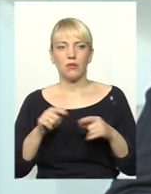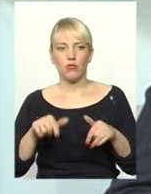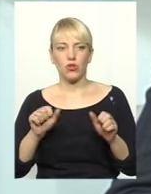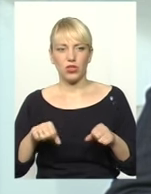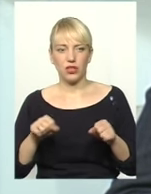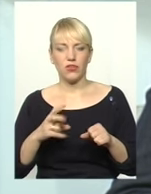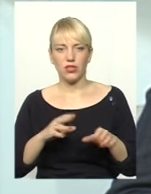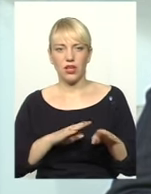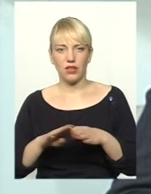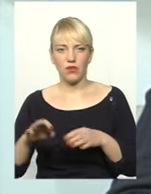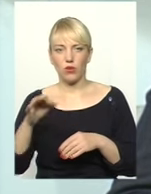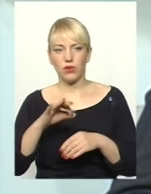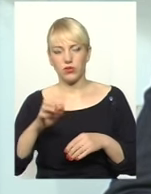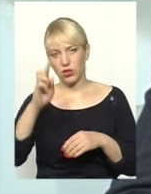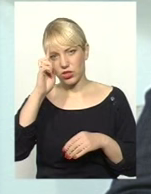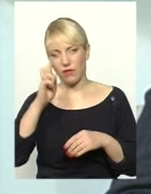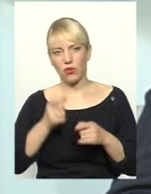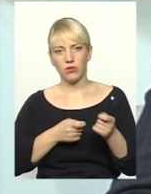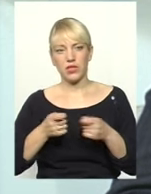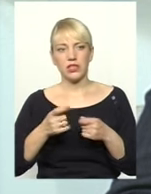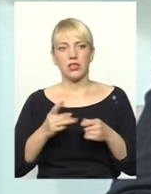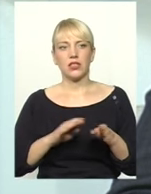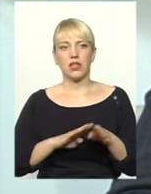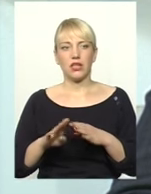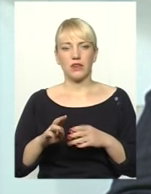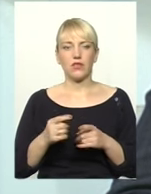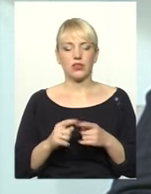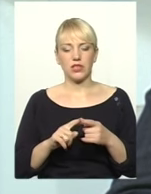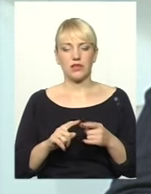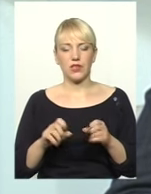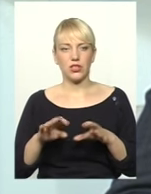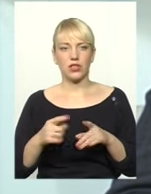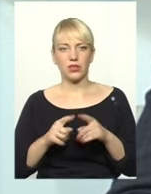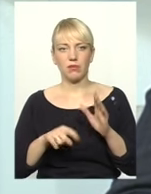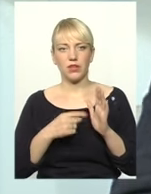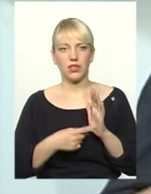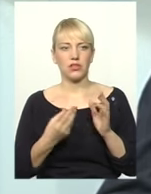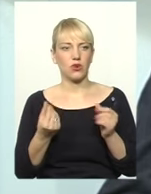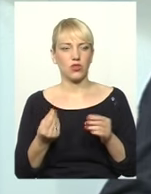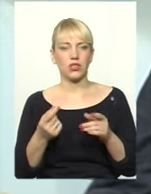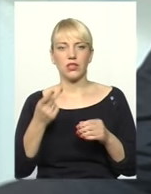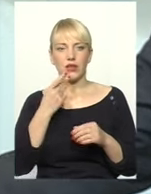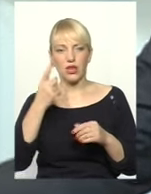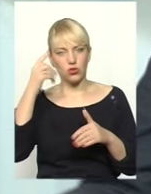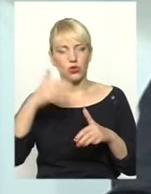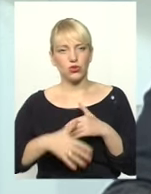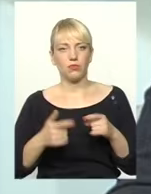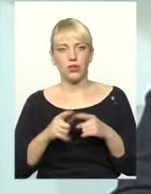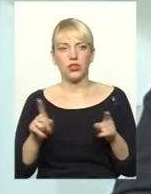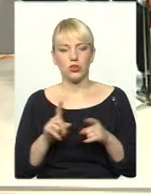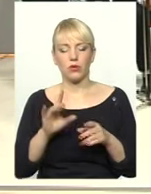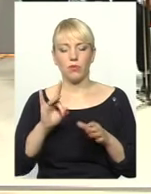на рівні обласної державної адміністрації на рівні обласної ради вирішити цю питання, тому що тих коштів завжди. Тому що, зрозумієте, при